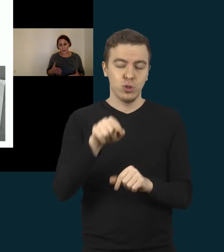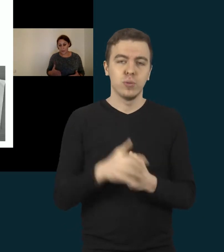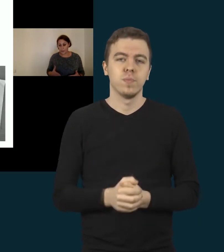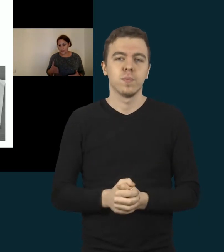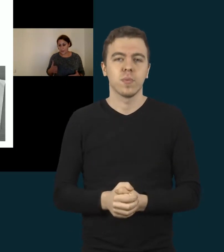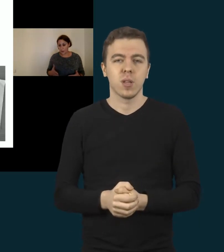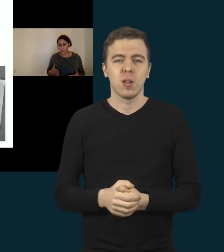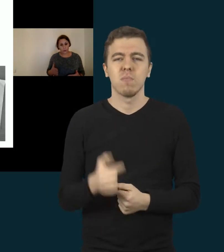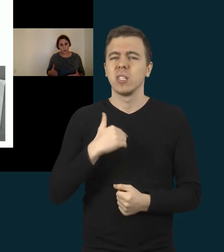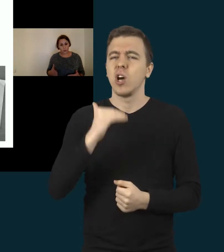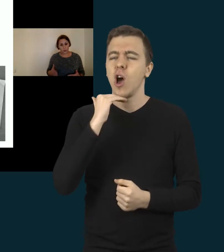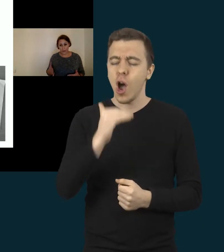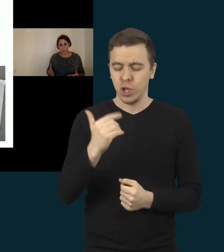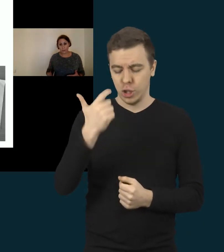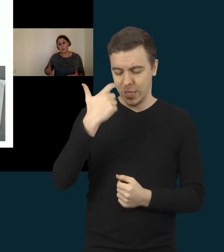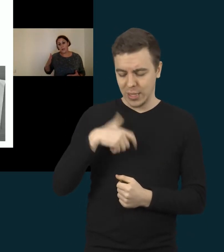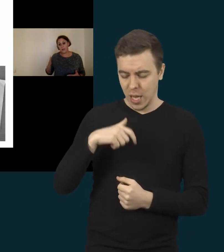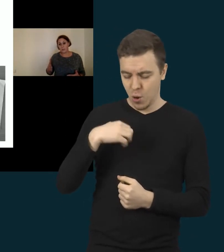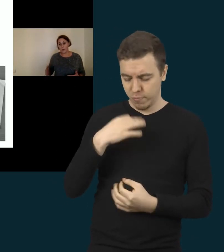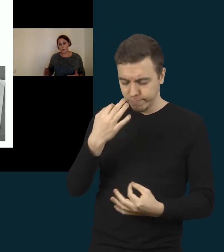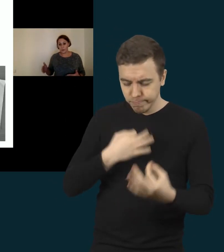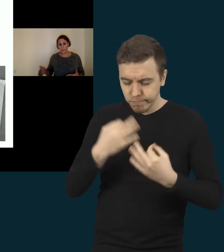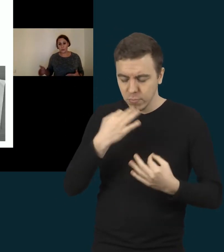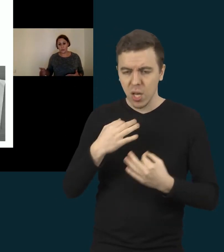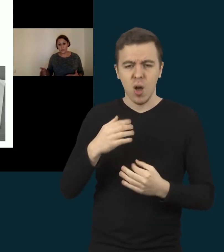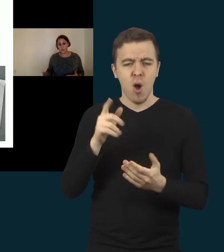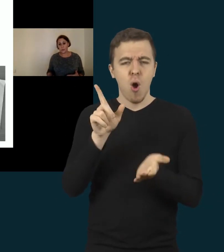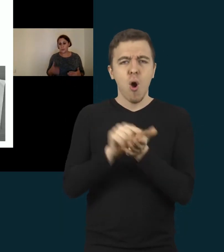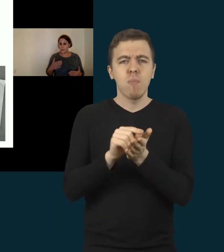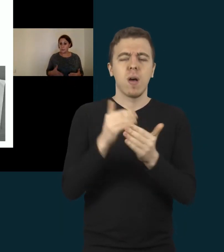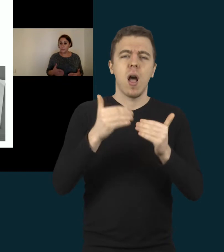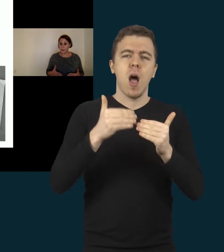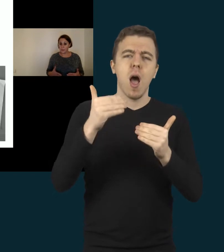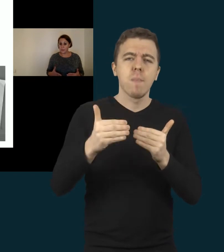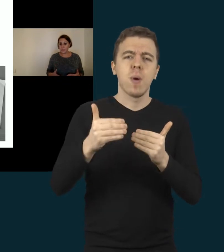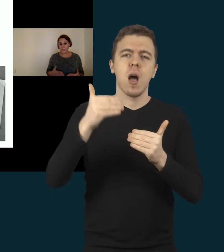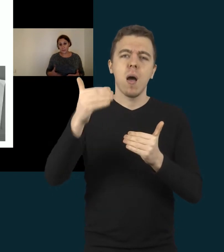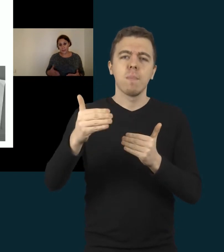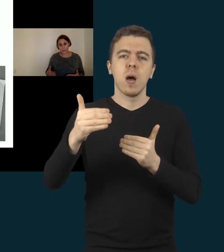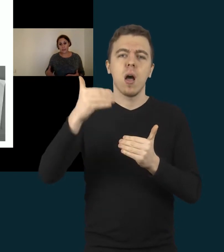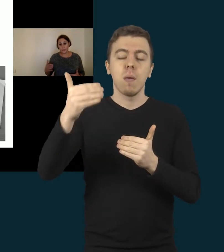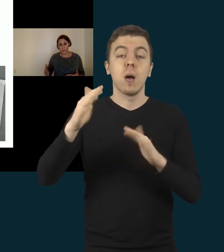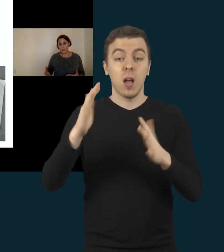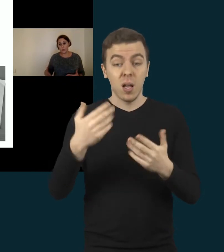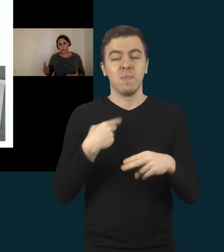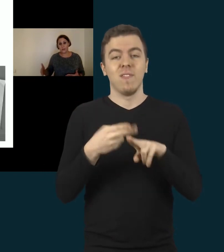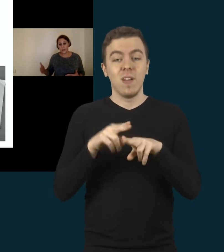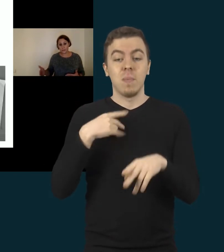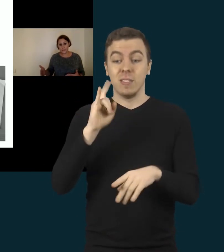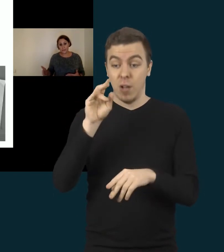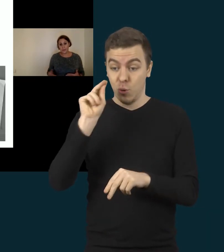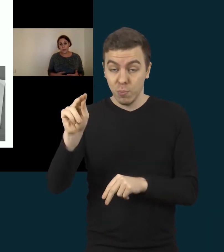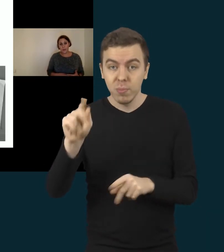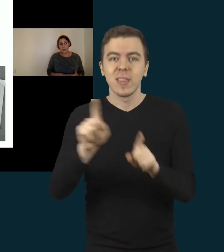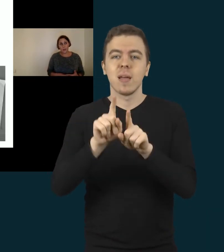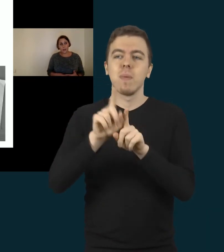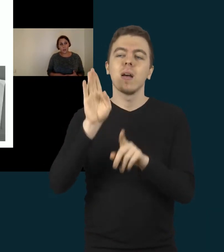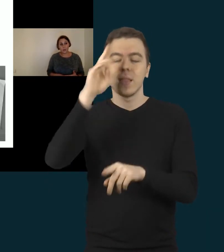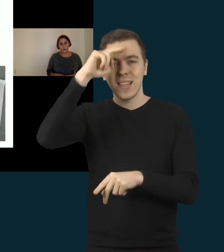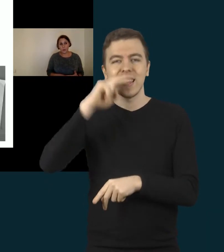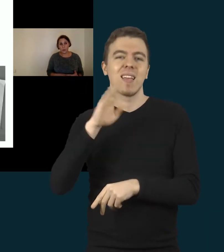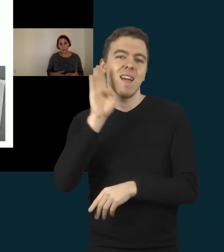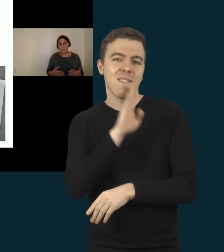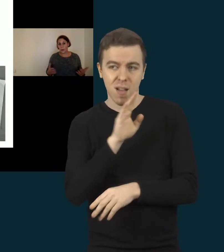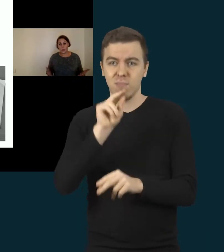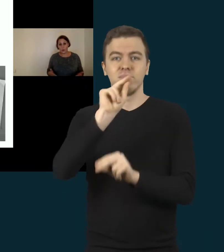aiškiai savo iškomunikavom, kas po ko turėtų vykti ir apie tai mes pranešim vaikų jo tėvams. Ir aišku,